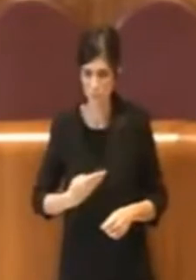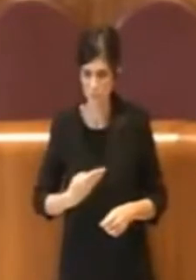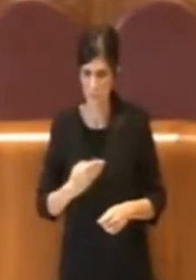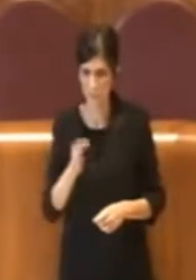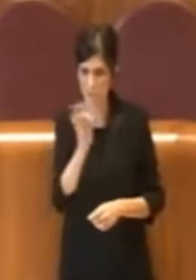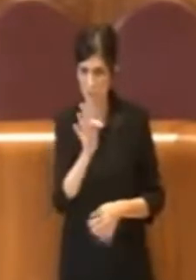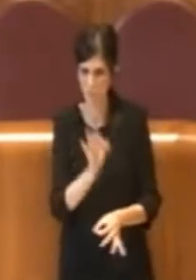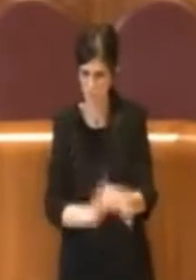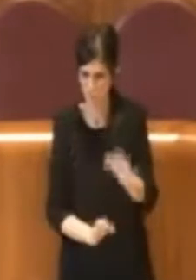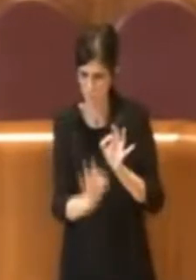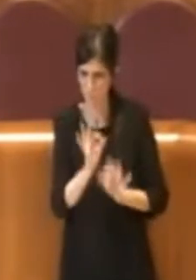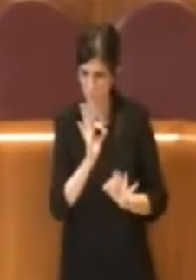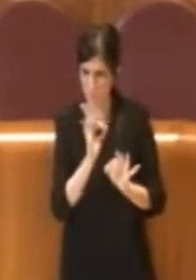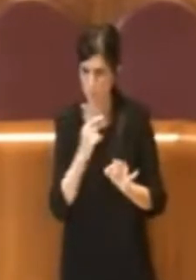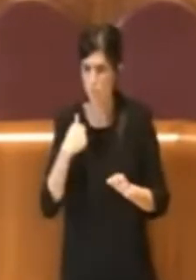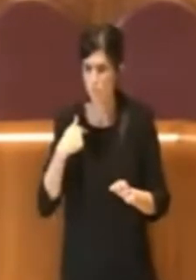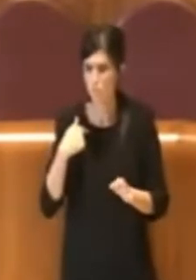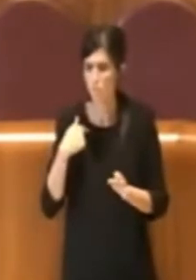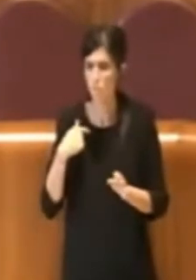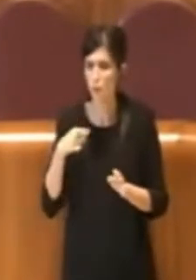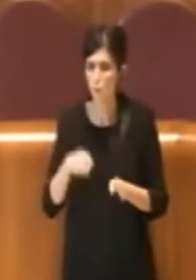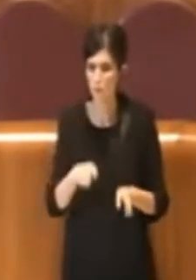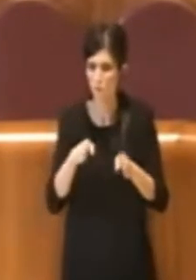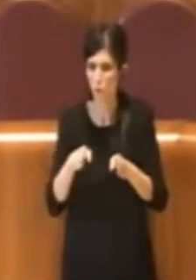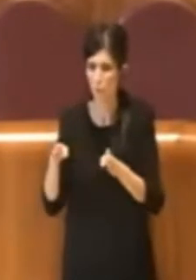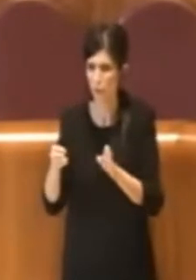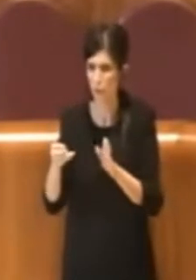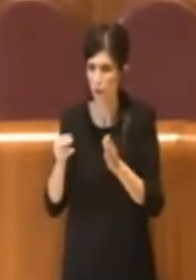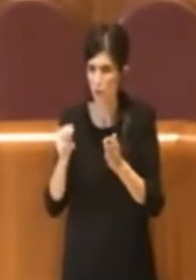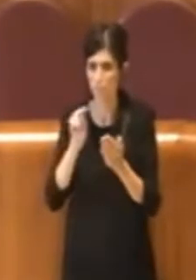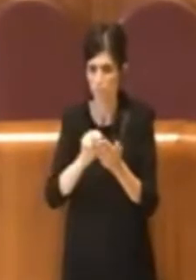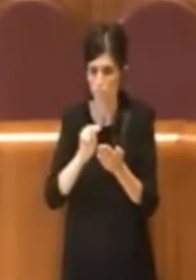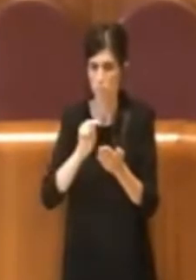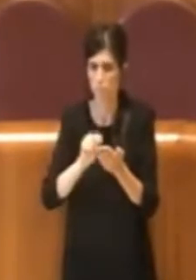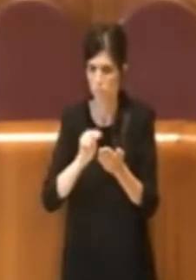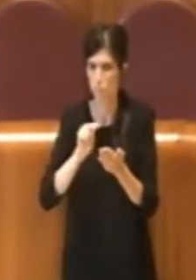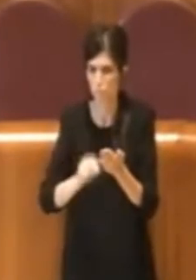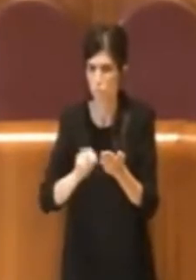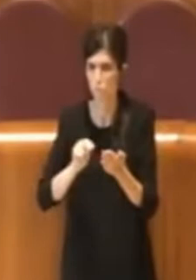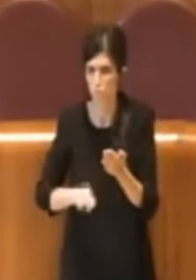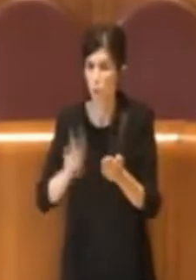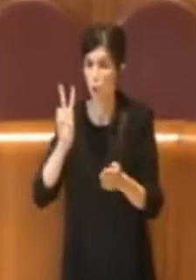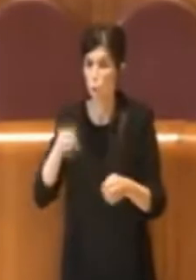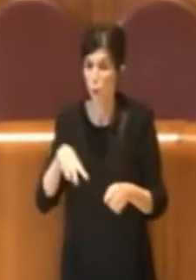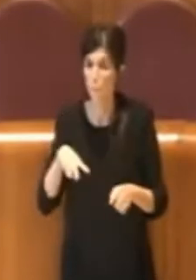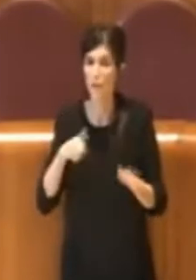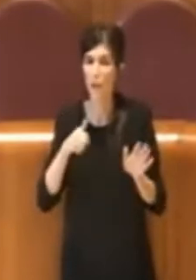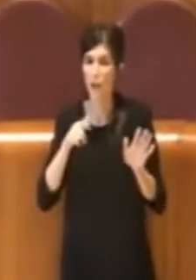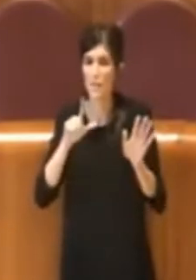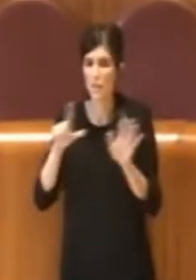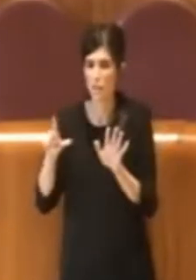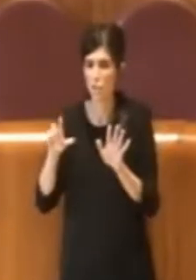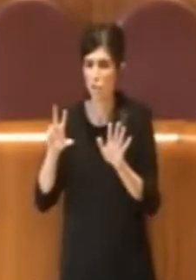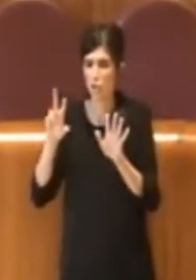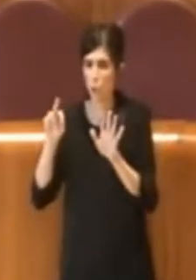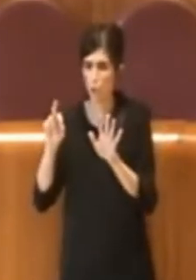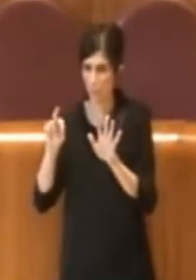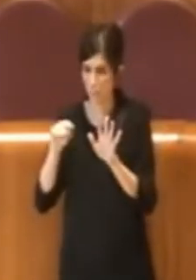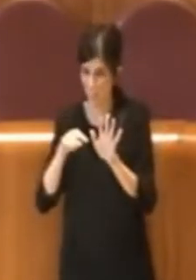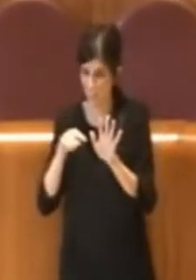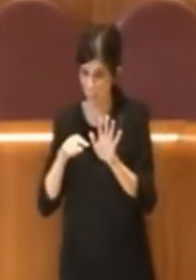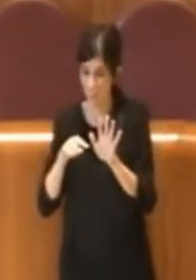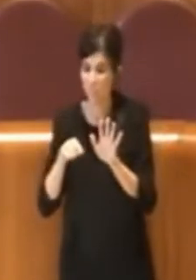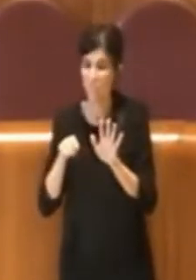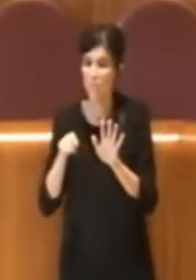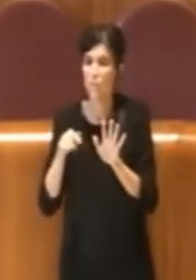chiede di fare un censimento delle fontanelle che in realtà sono 2780 e non il numero che è riportato nella mozione, ma dettagli.